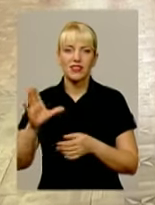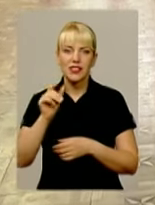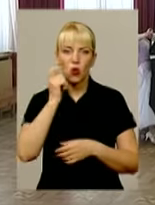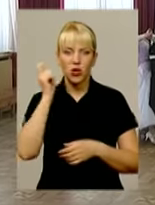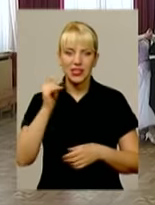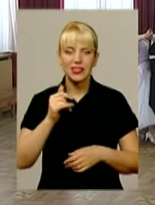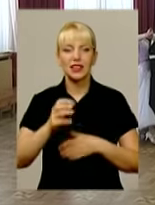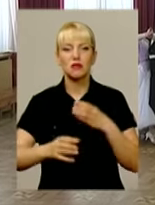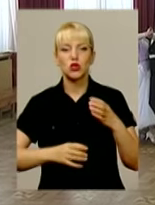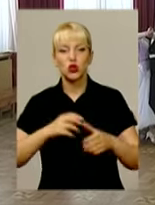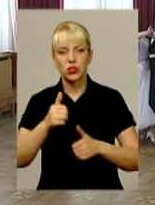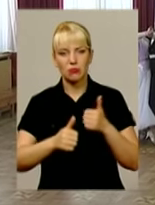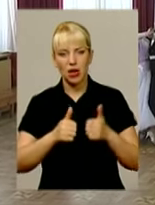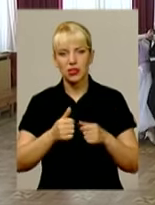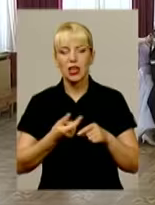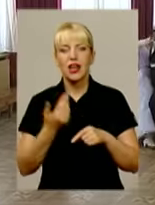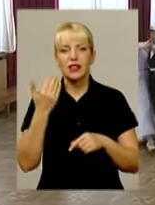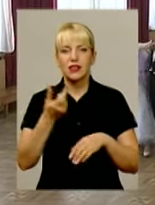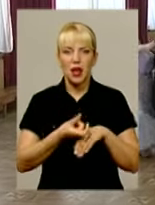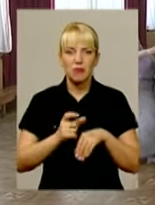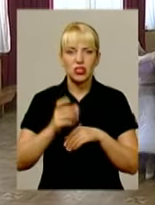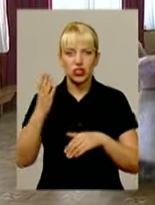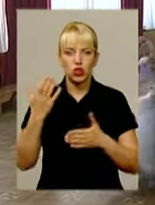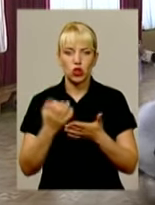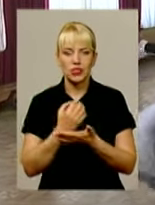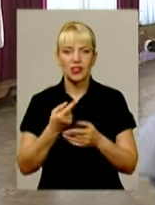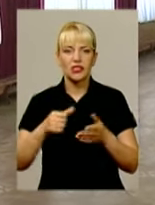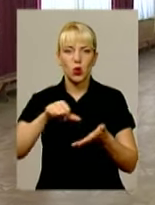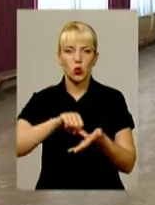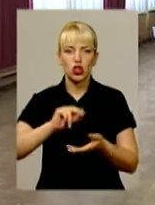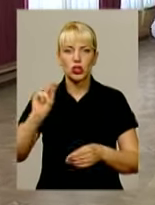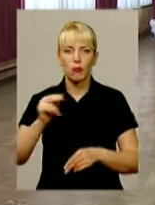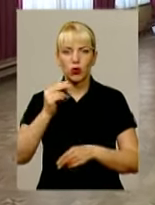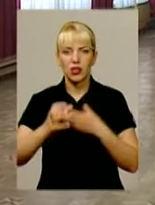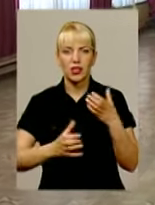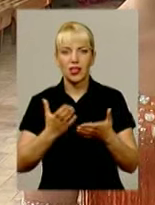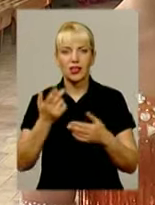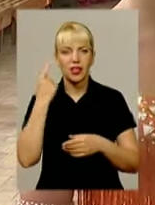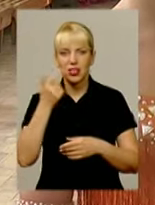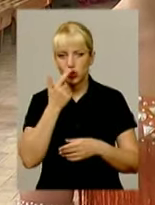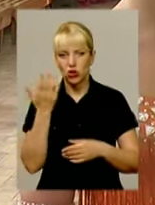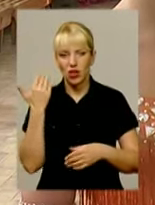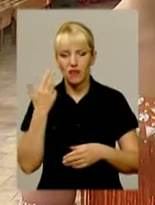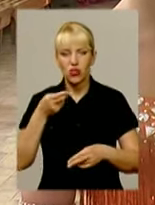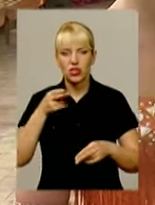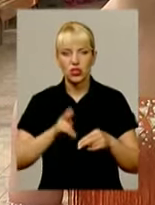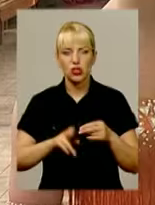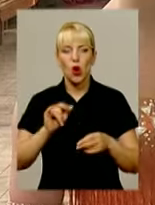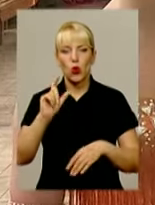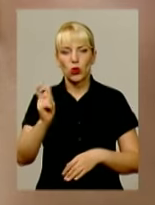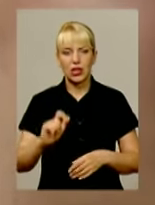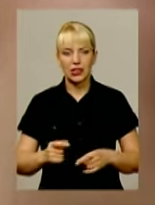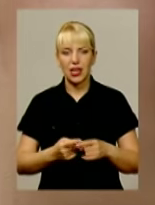міжнародних змаганнях. А найголовніше їхнє досягнення – участь в чемпіонаті світу, котрий нещодавно завершився у італійському місті «Ріміні». Кажуть,